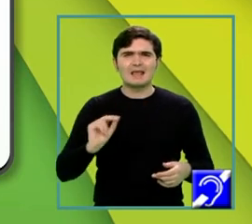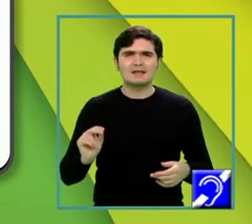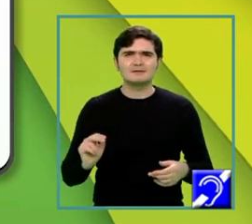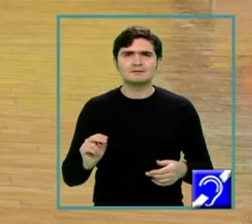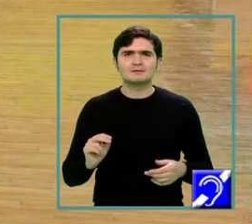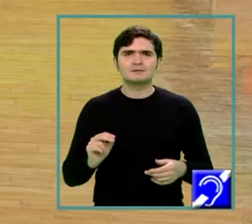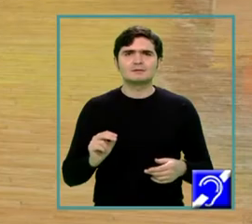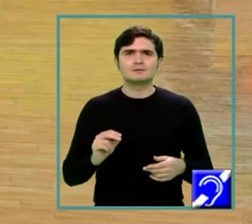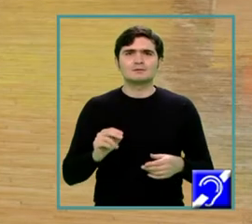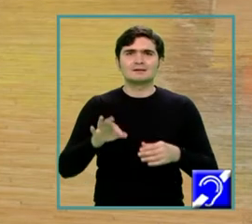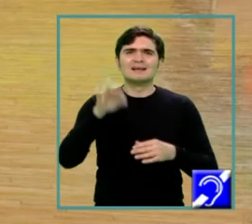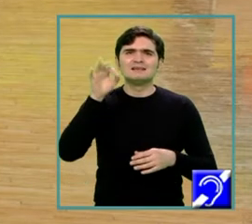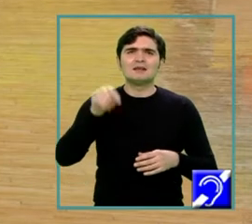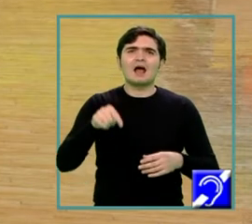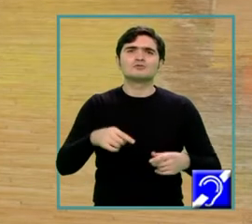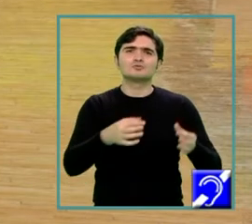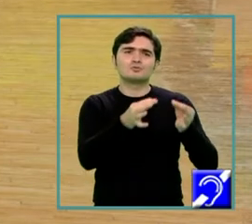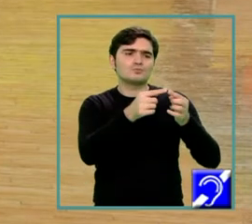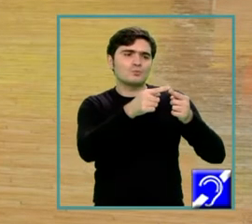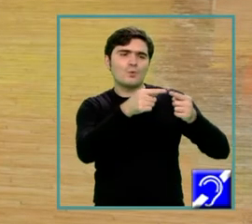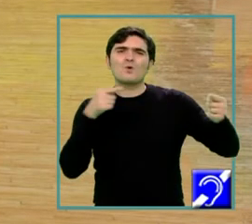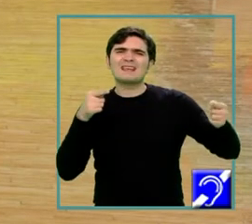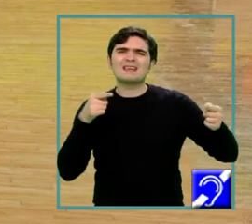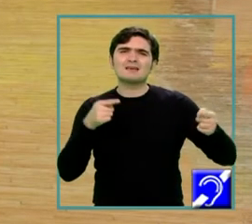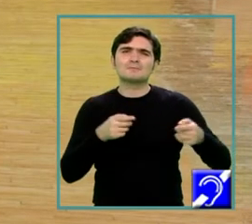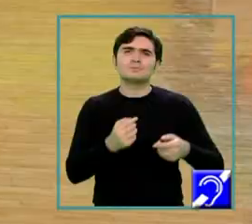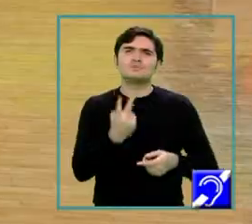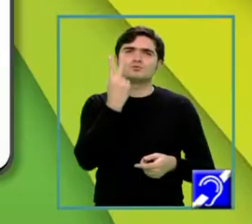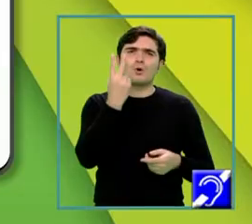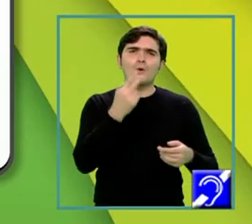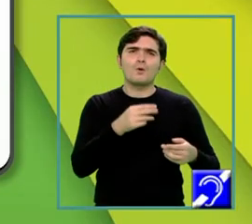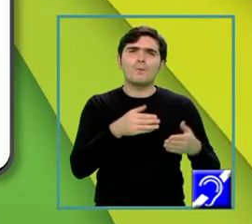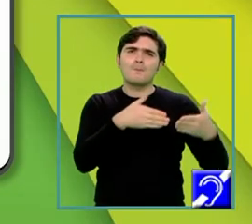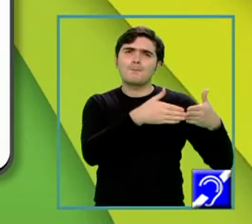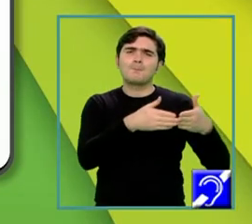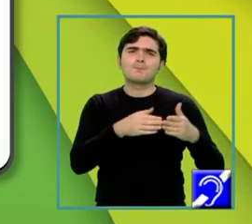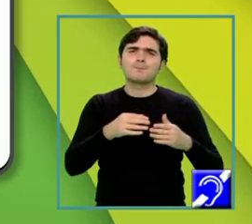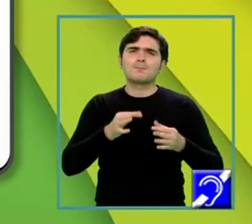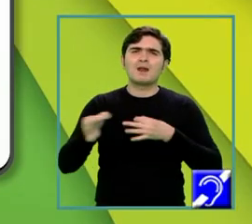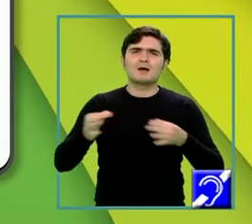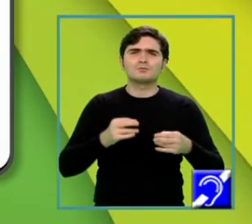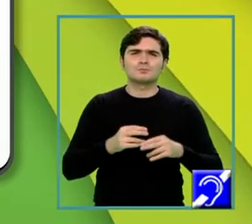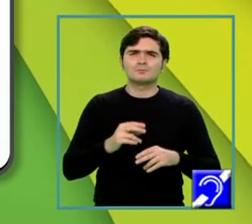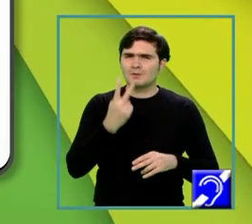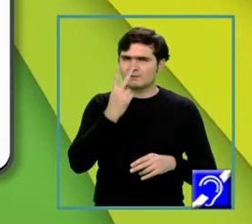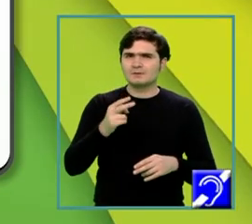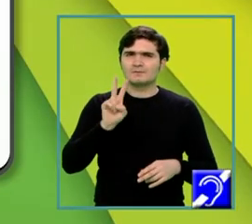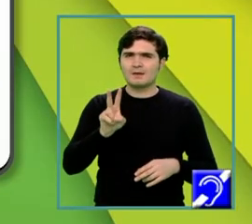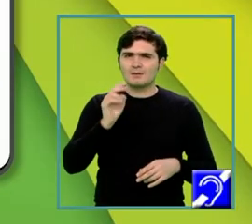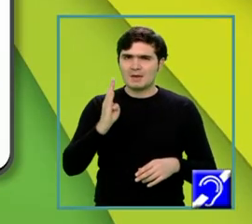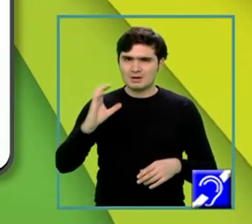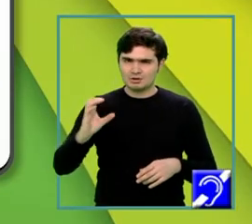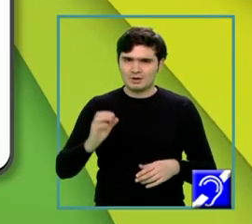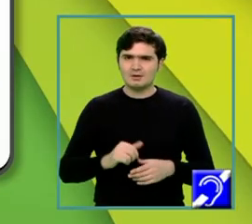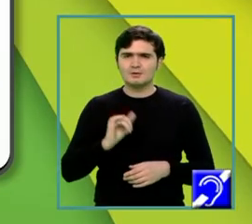determinarea acestui unghi dintre cele două plane, VBC am ales eu acolo, observați, VBC și